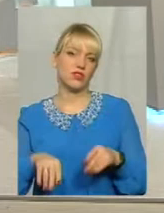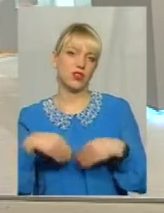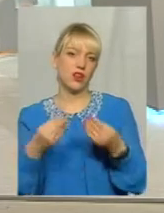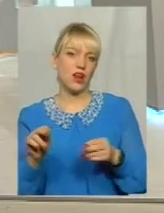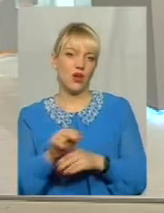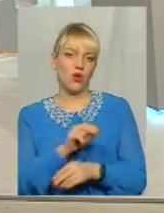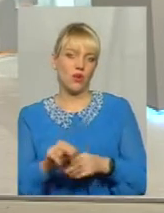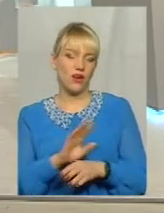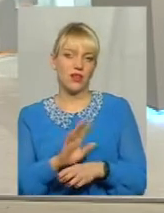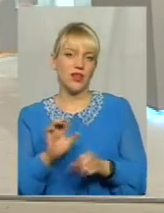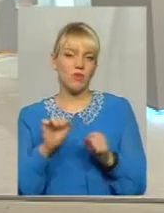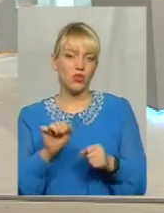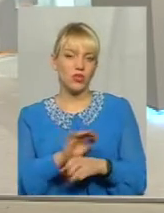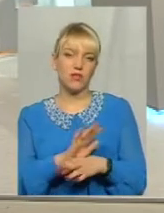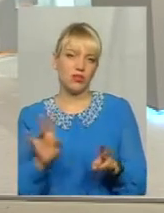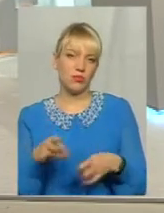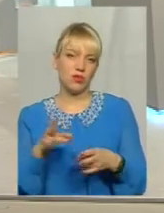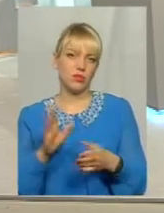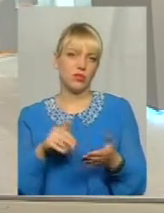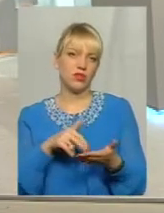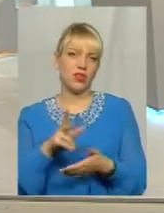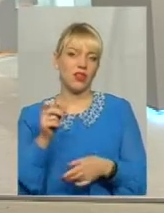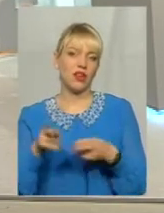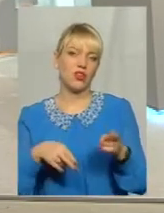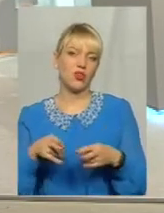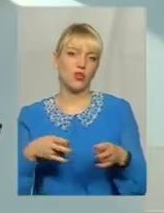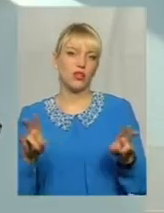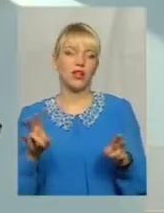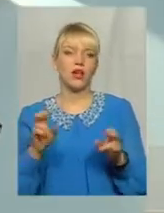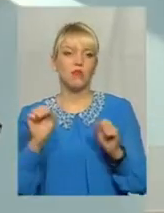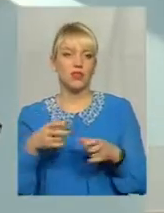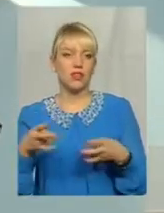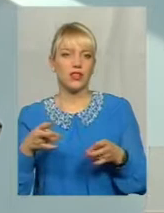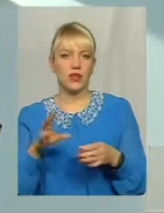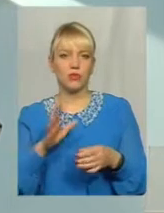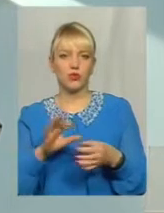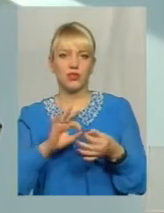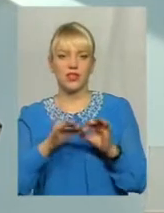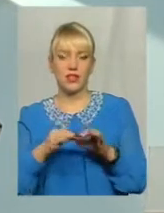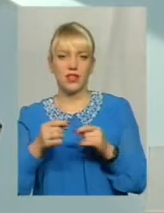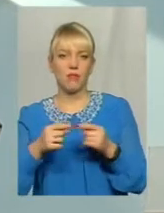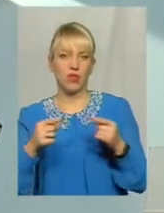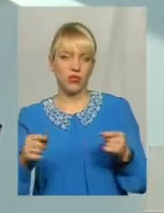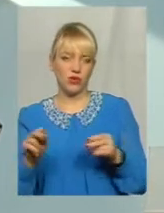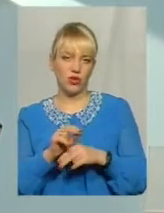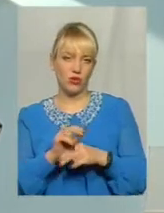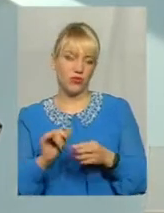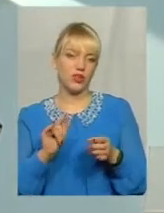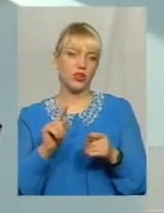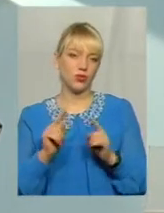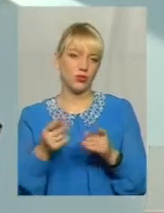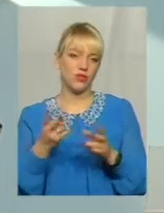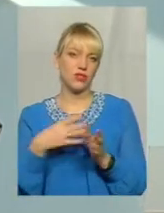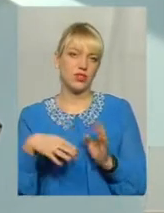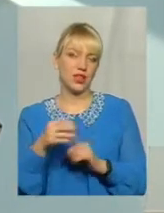Можливо, не доведеться йти на хірургію, можливо, не доведеться використовувати складні методи лікування. І тому все